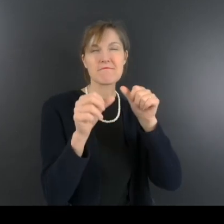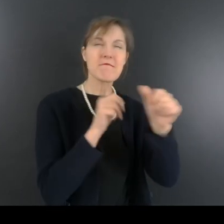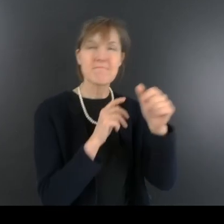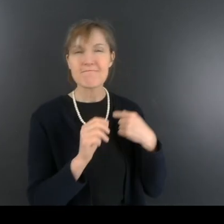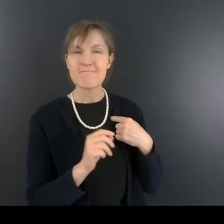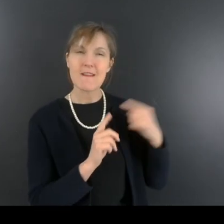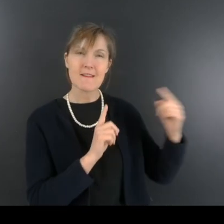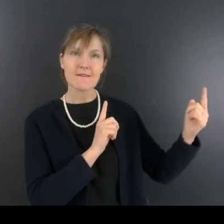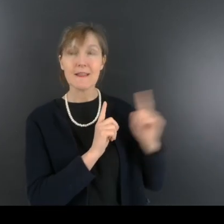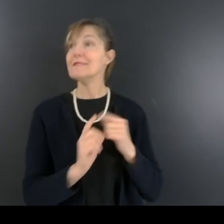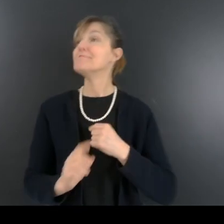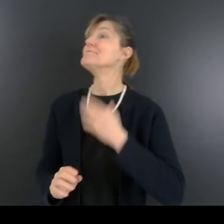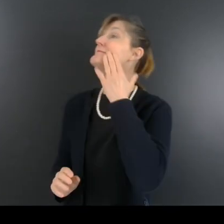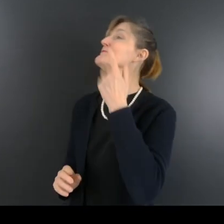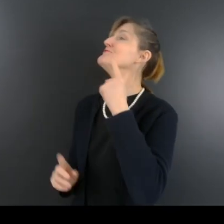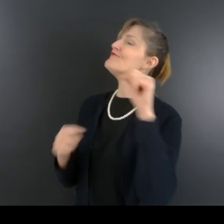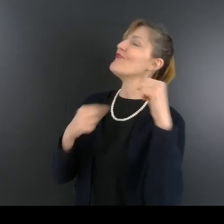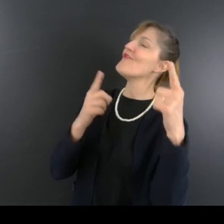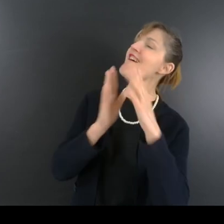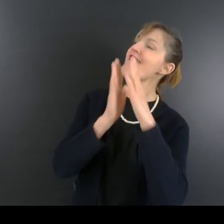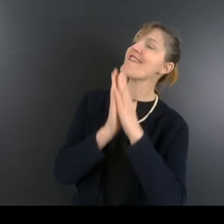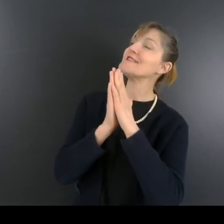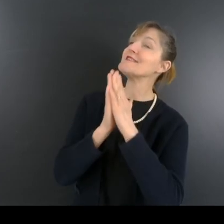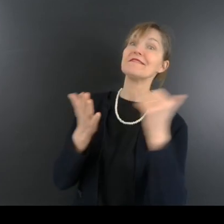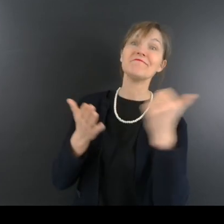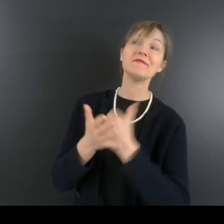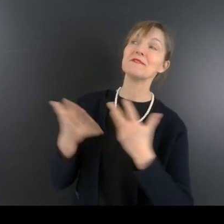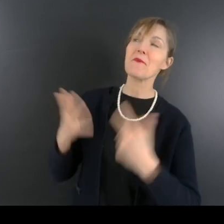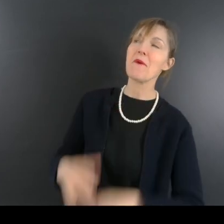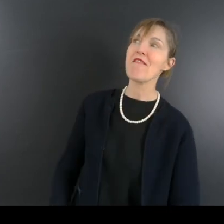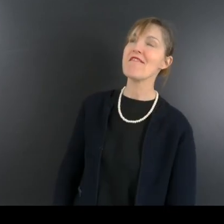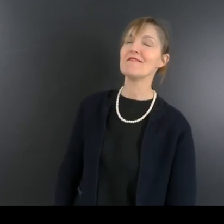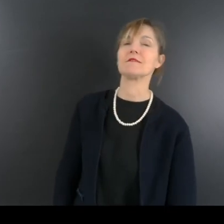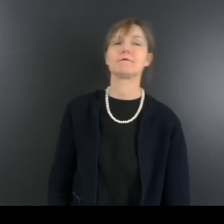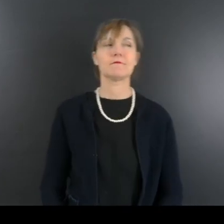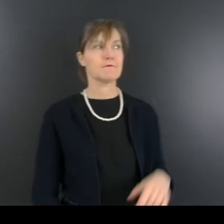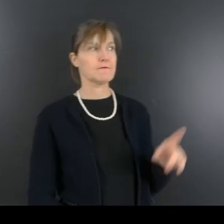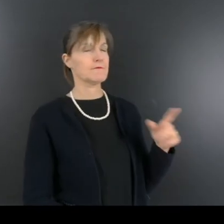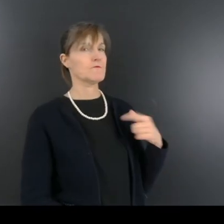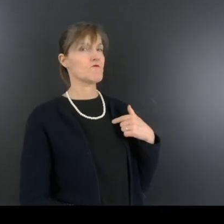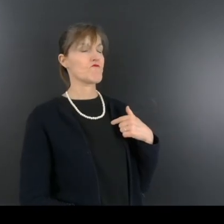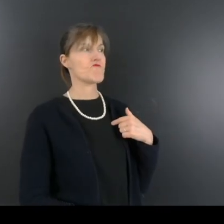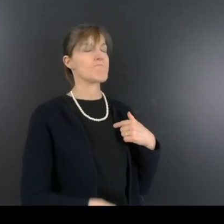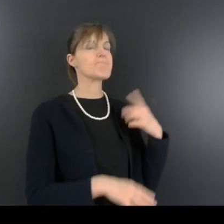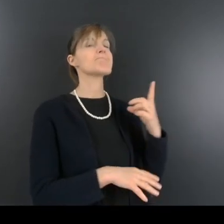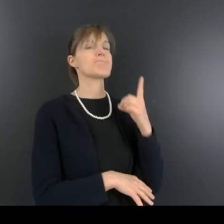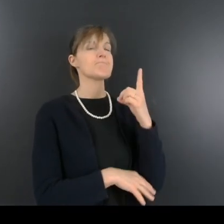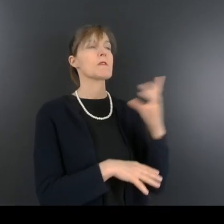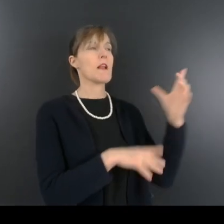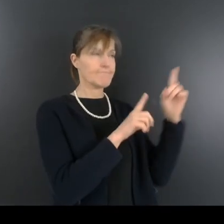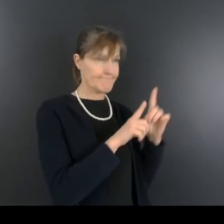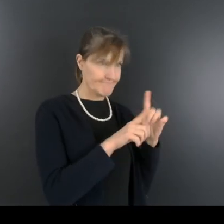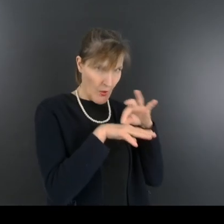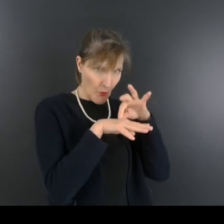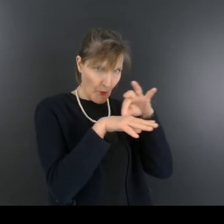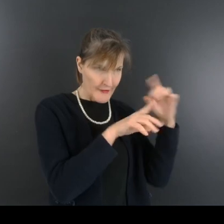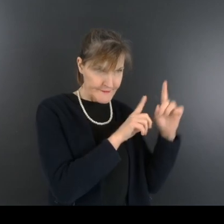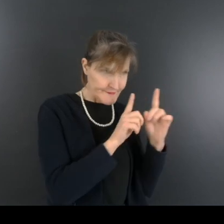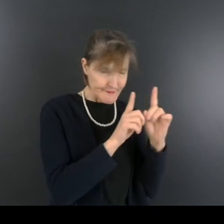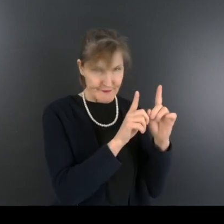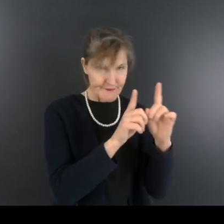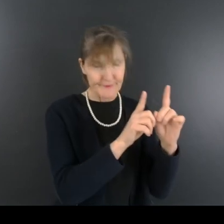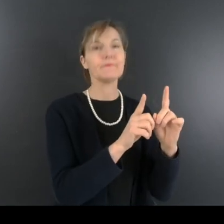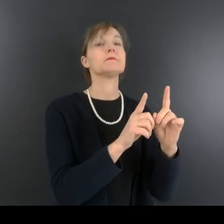arriverait s'il se rendait à l'église évangélique de Vélore. Le dimanche suivant, j'ai emmené John. C'était une simple